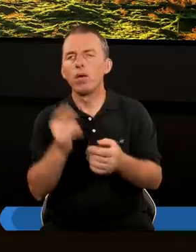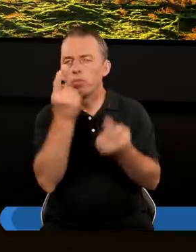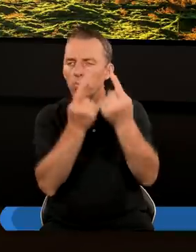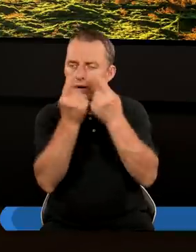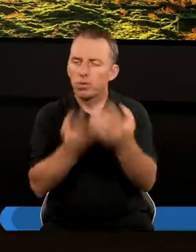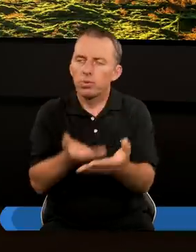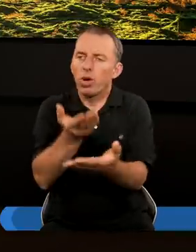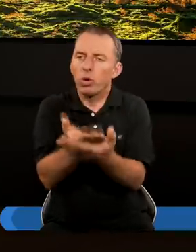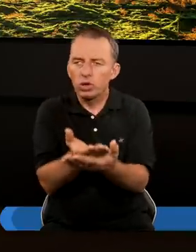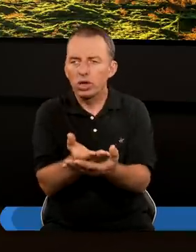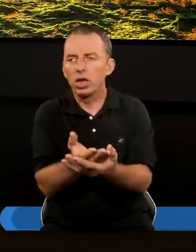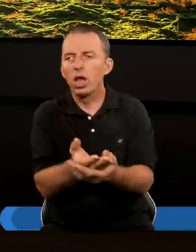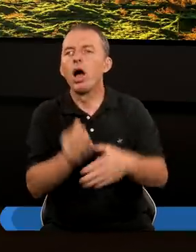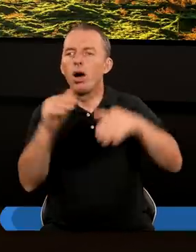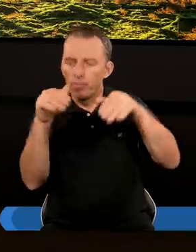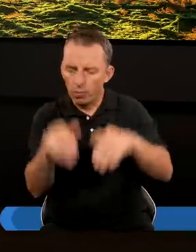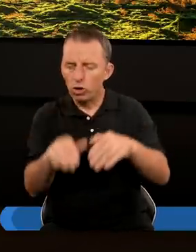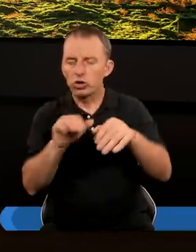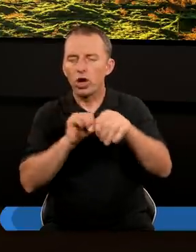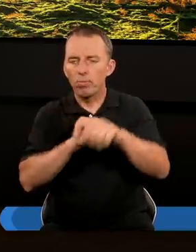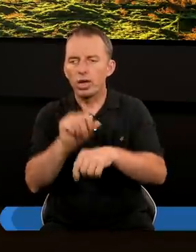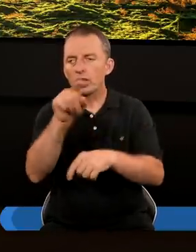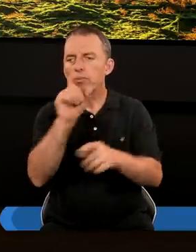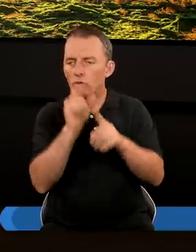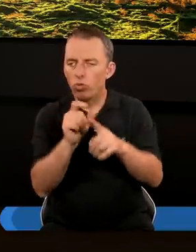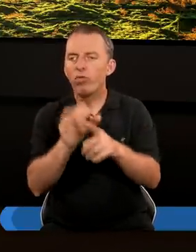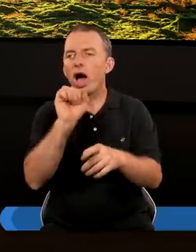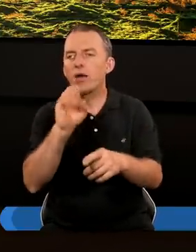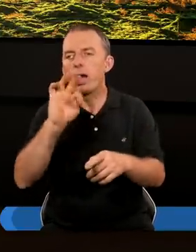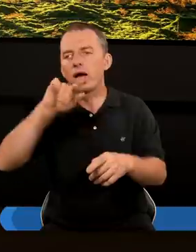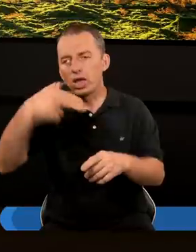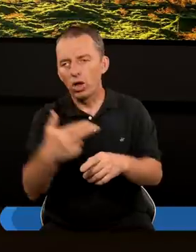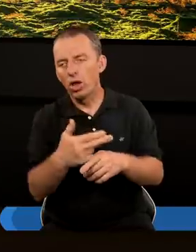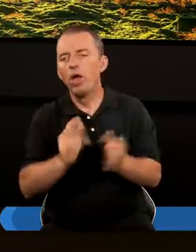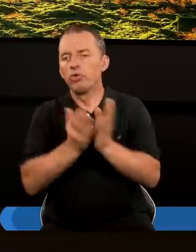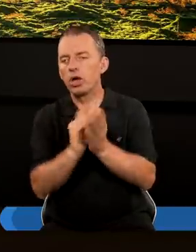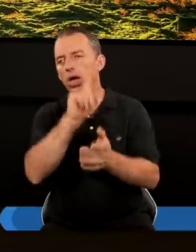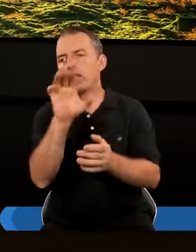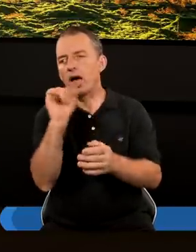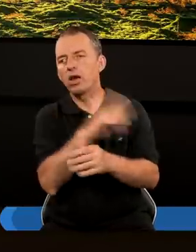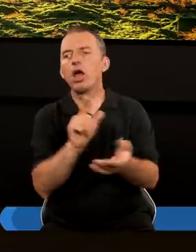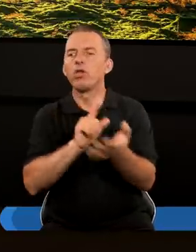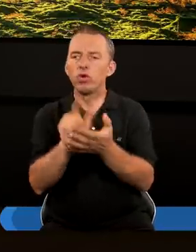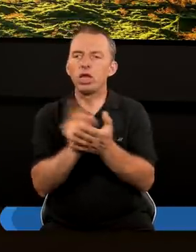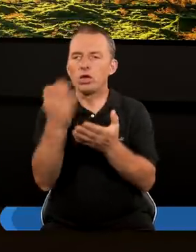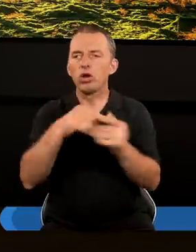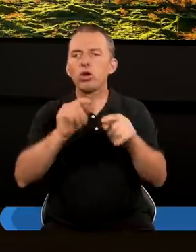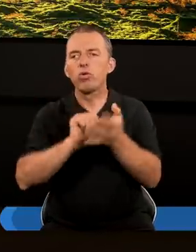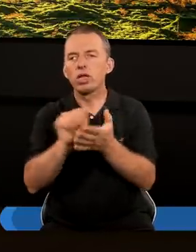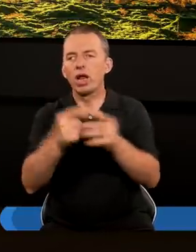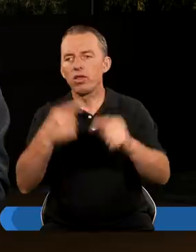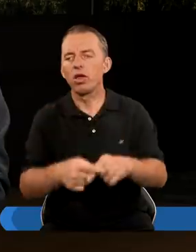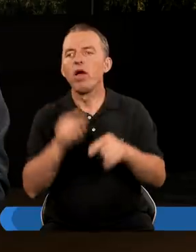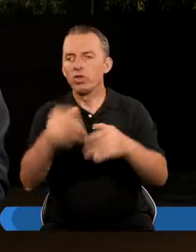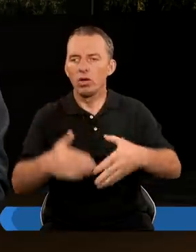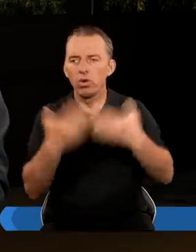Sugestii Czym może być ten Armageddon Związany jest z tekstem Z księgi Zachariasza 12 rozdział 11 tekst